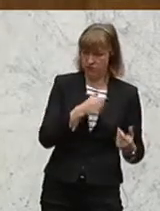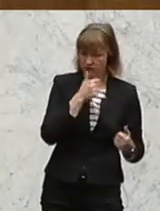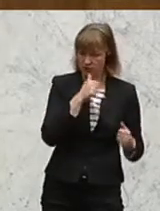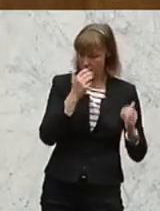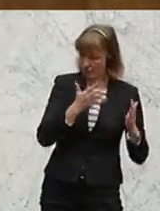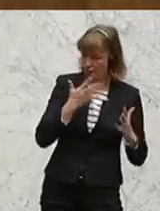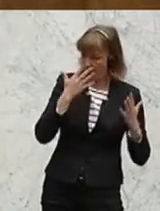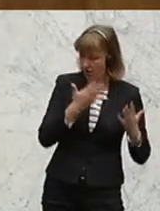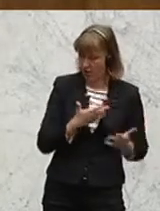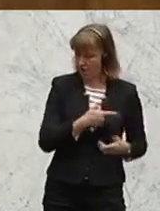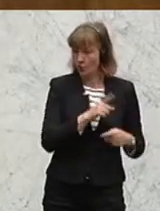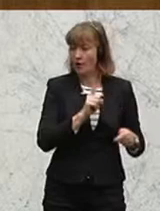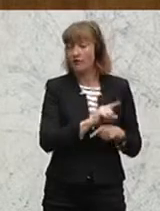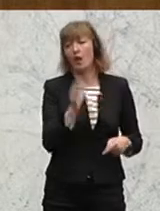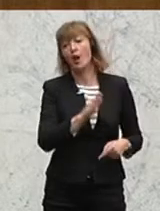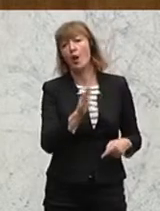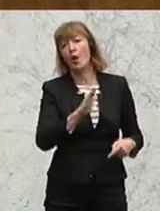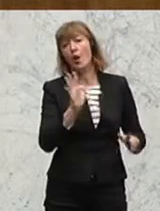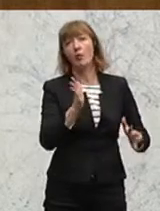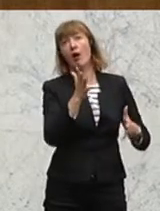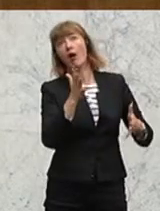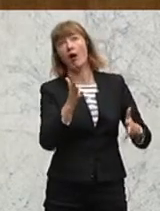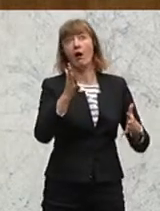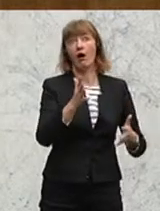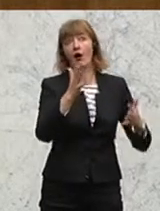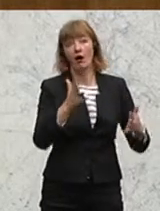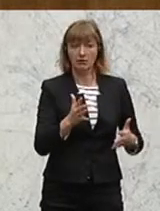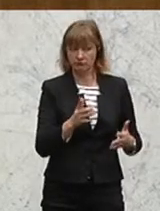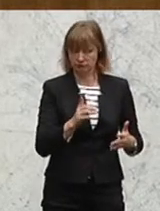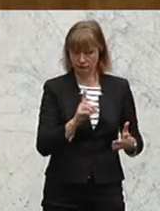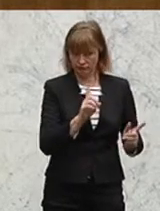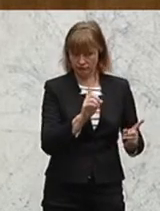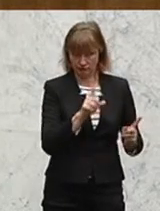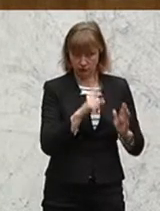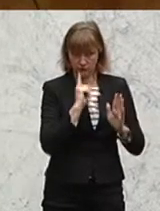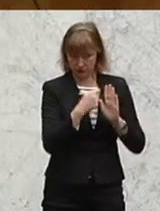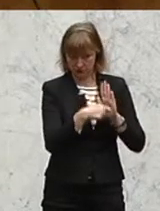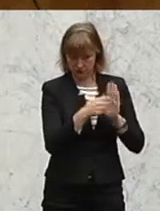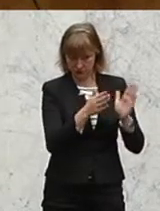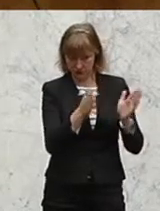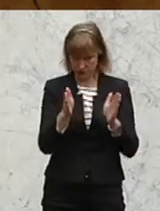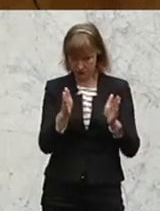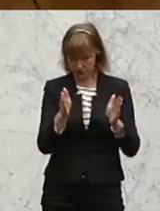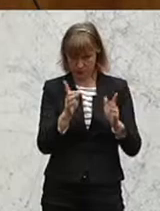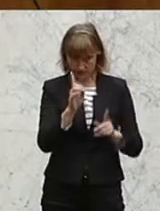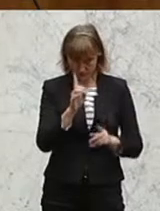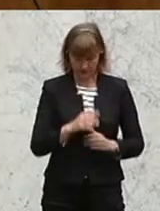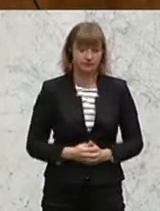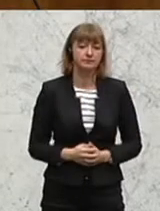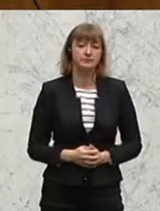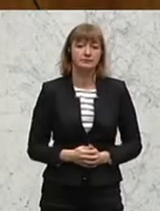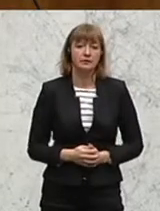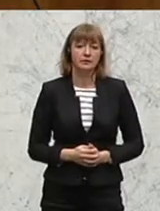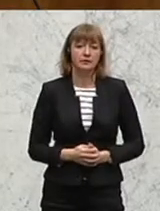dürfen wir nach diesen Lobhymnen manche Dinge vielleicht zurechtrücken. Eines zu Beginn, es wurde die Situation,